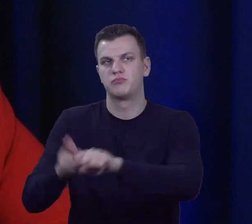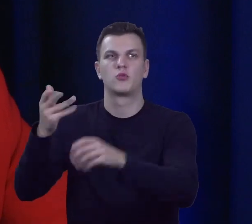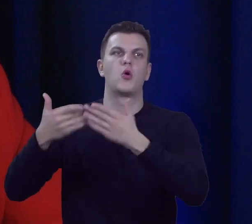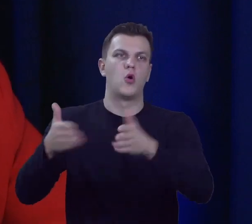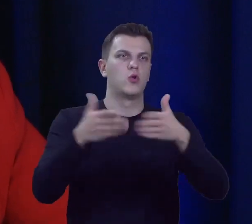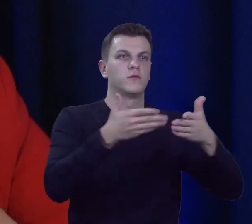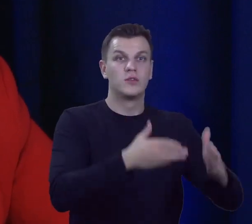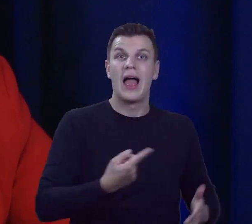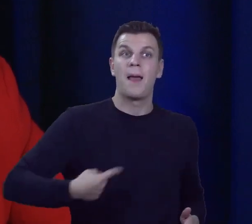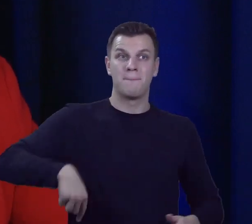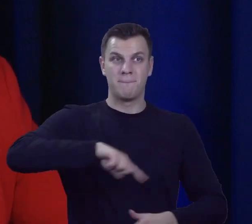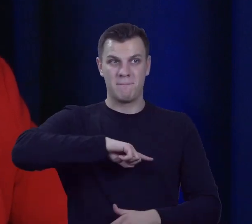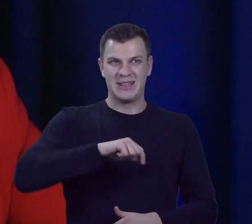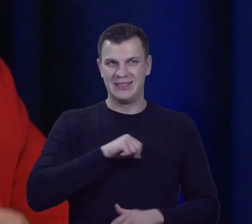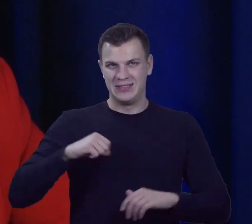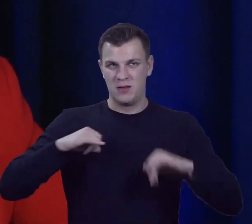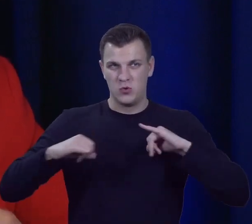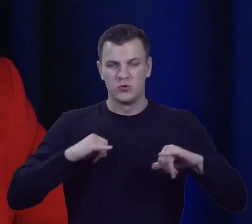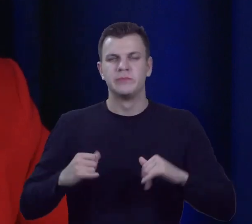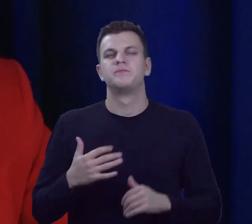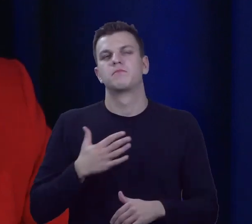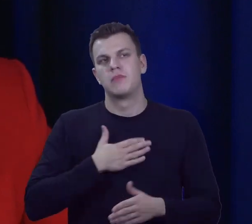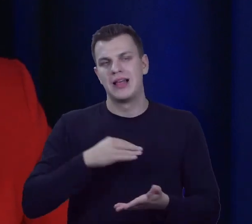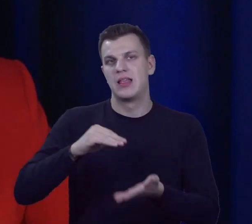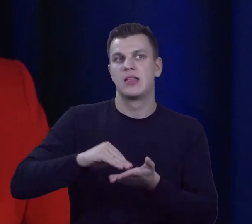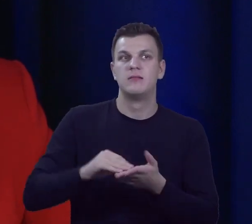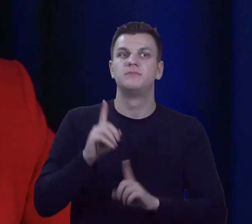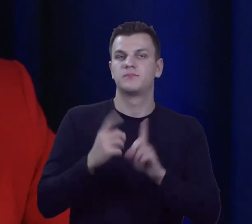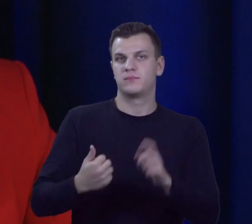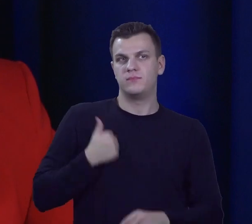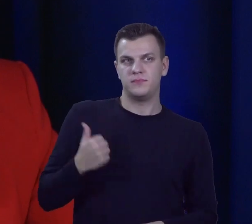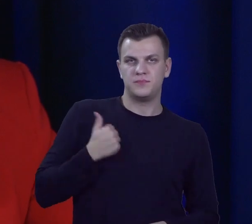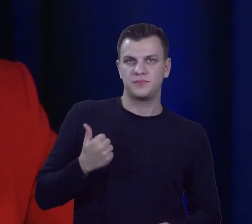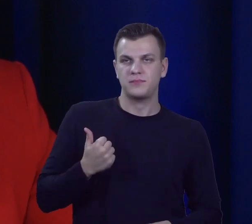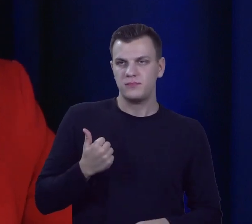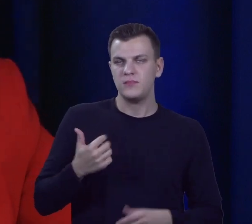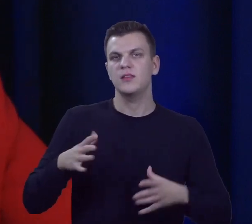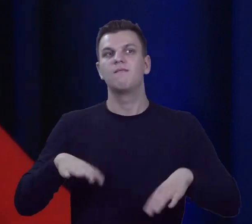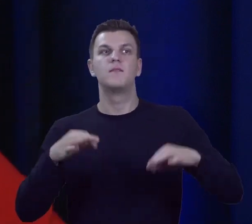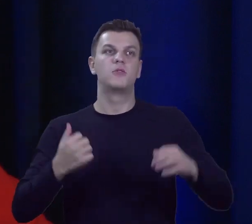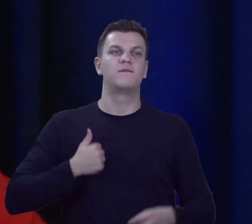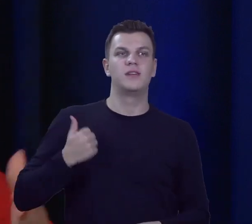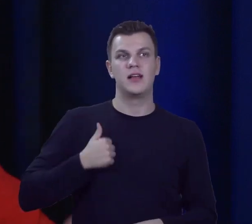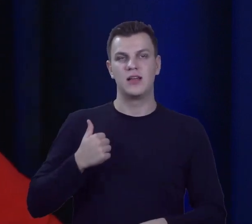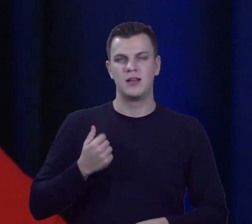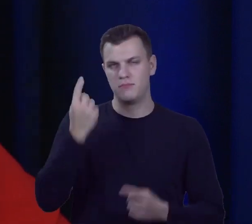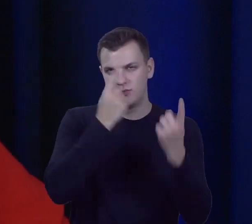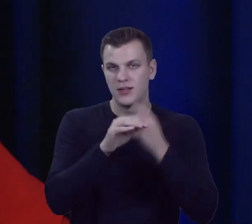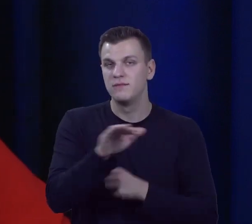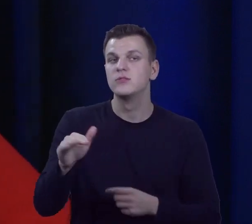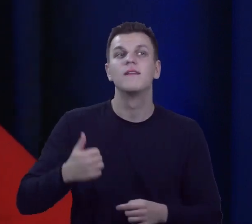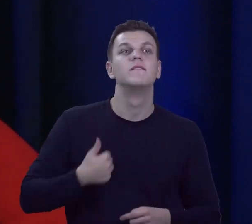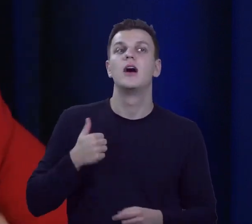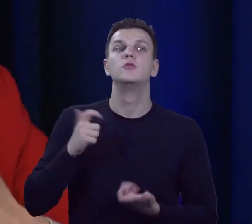jako samorządowcy mamy taką manierę, że to, czym się chwalimy najbardziej w wyborach i to myślę, że wszyscy, to przede wszystkim